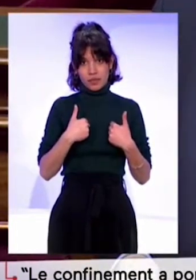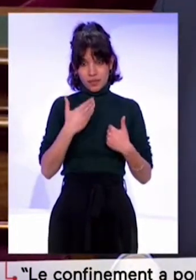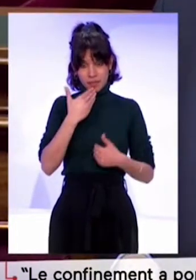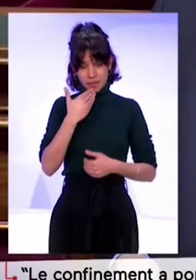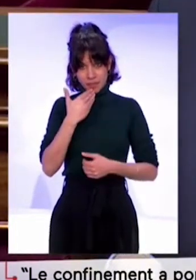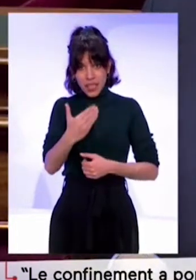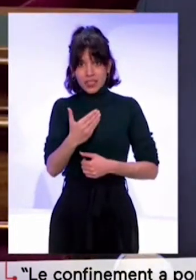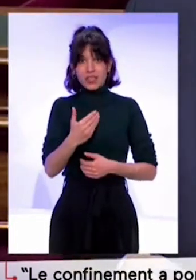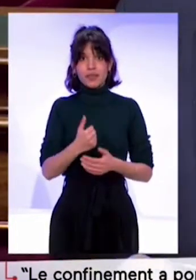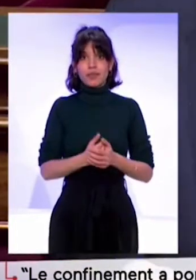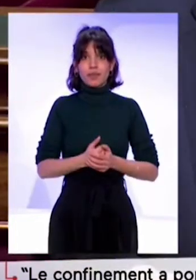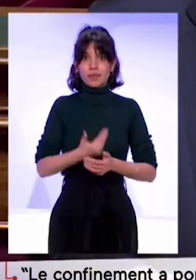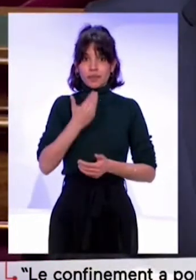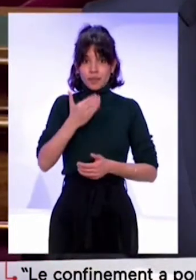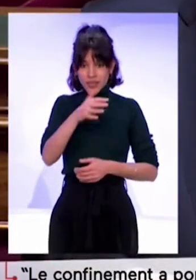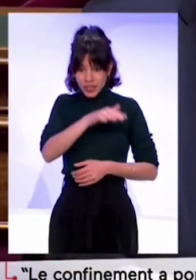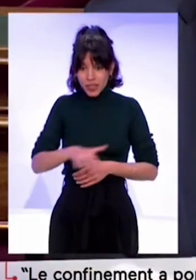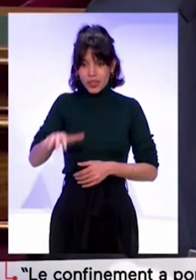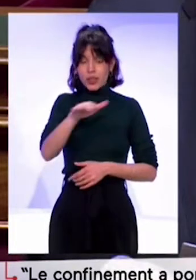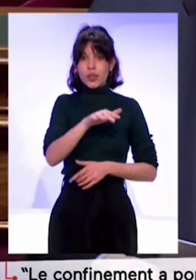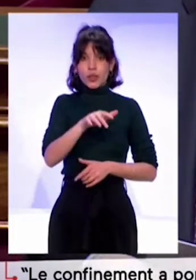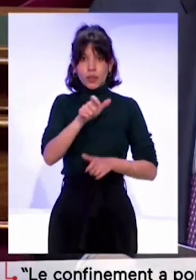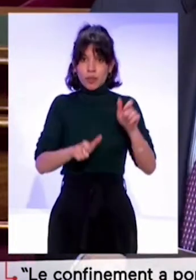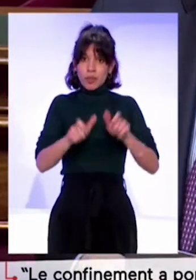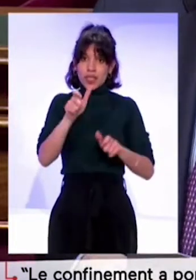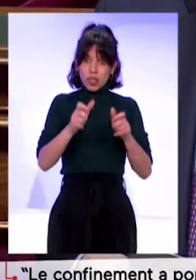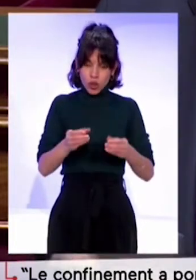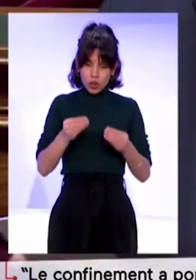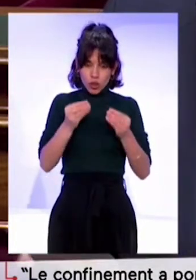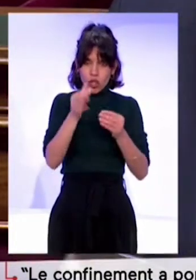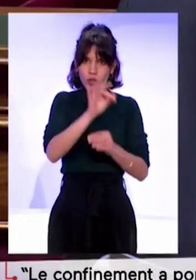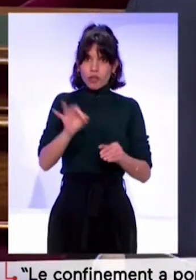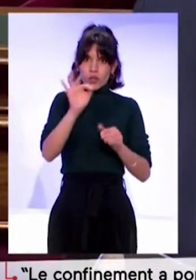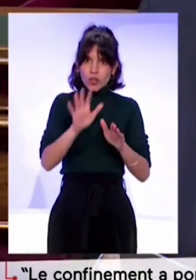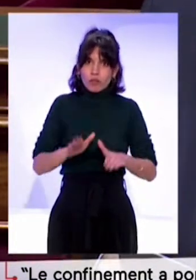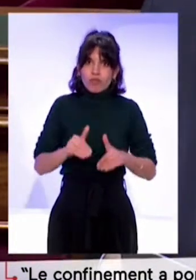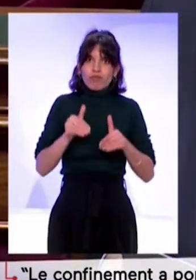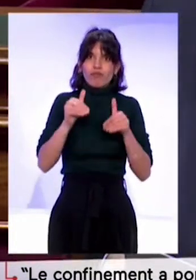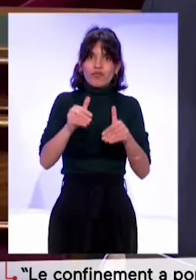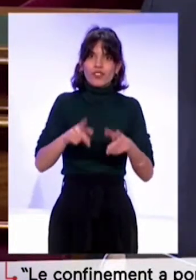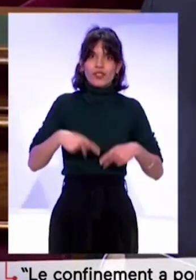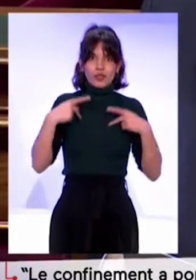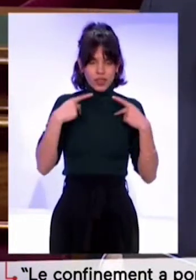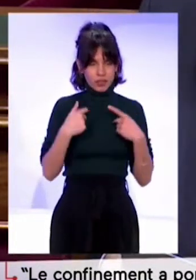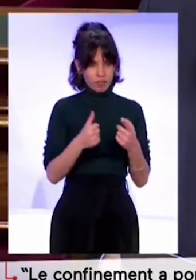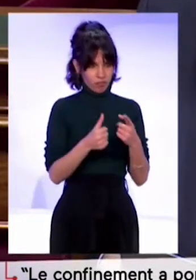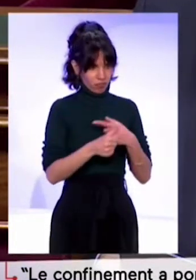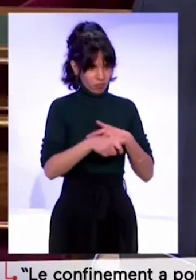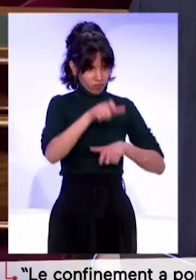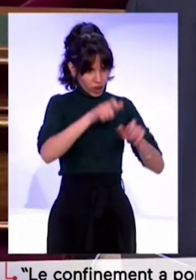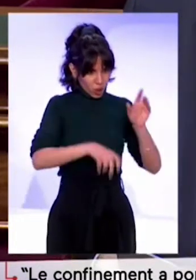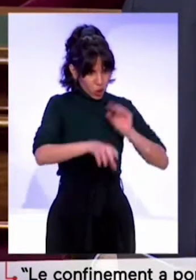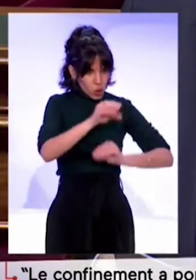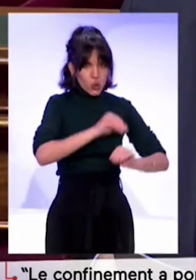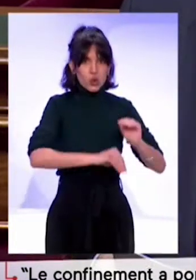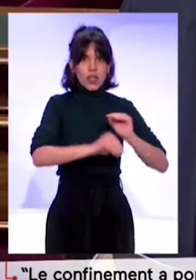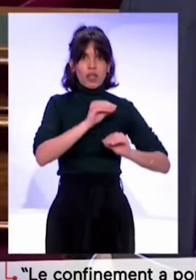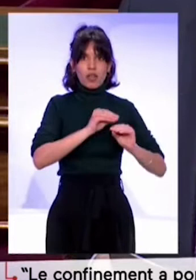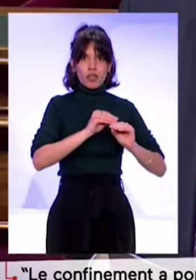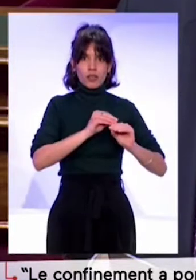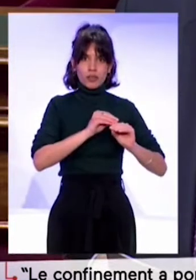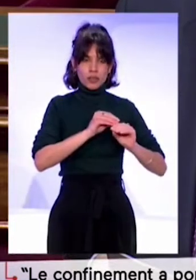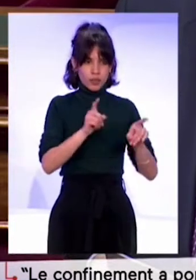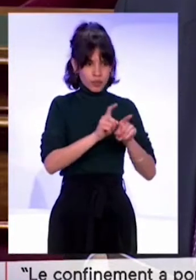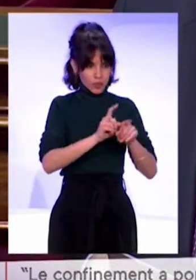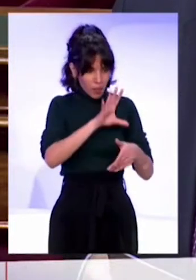celles et ceux qui font vivre notre pays au quotidien. Que ce soit bien sûr les soignants et tous ceux qui concourent